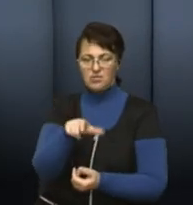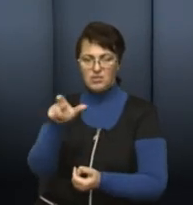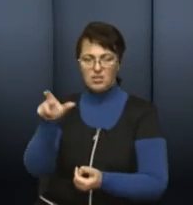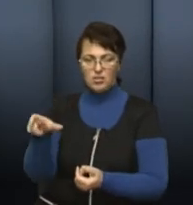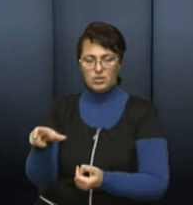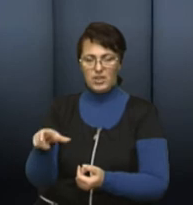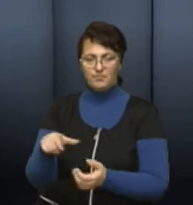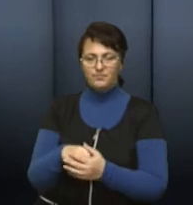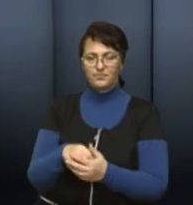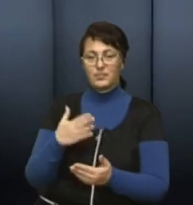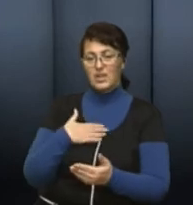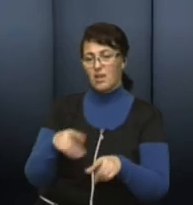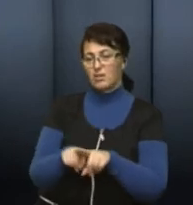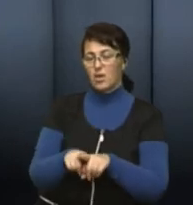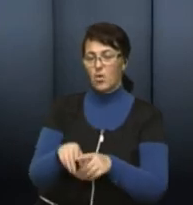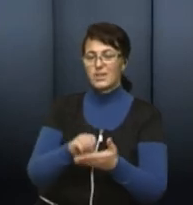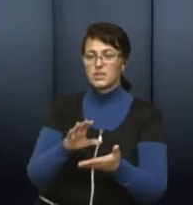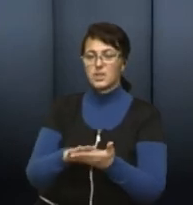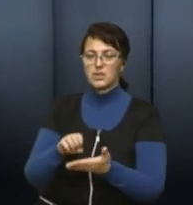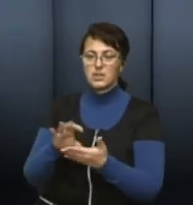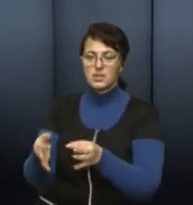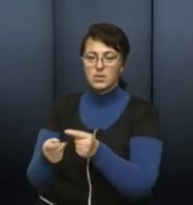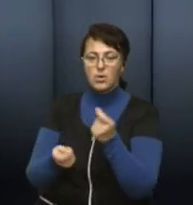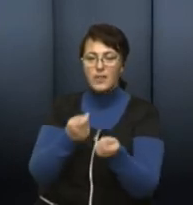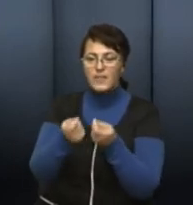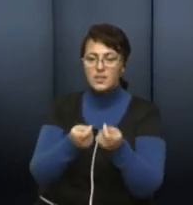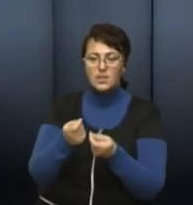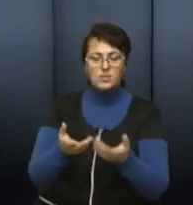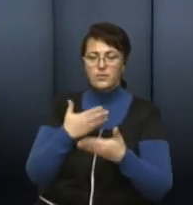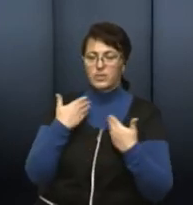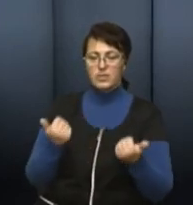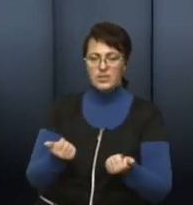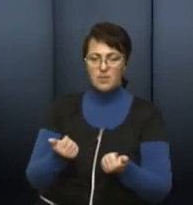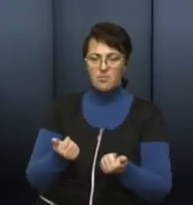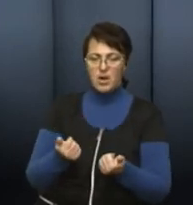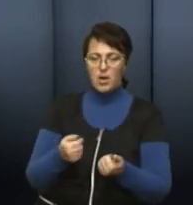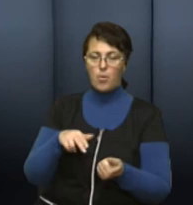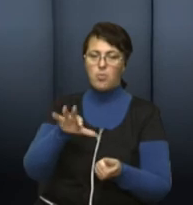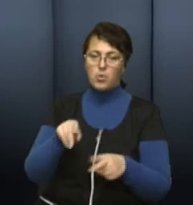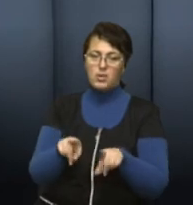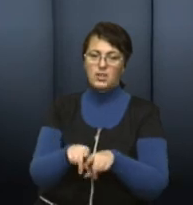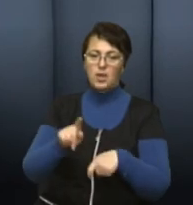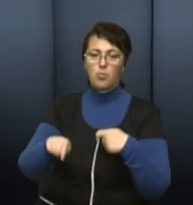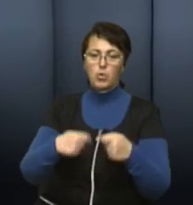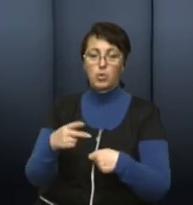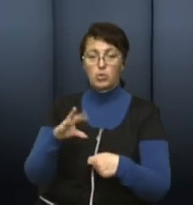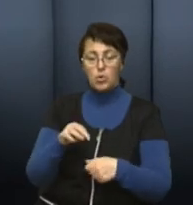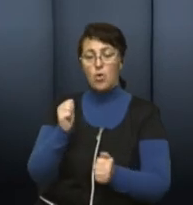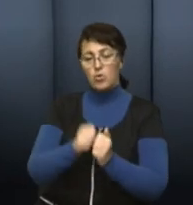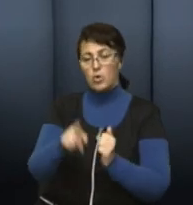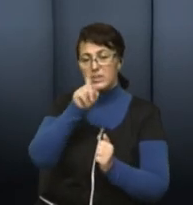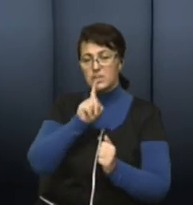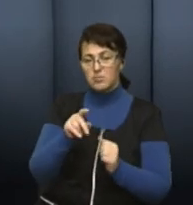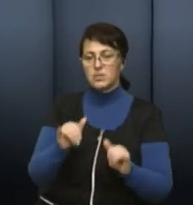Я такої статистики деталізованої не маю по типах правопорушень. Але з кожним місяцем